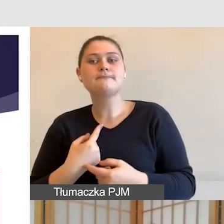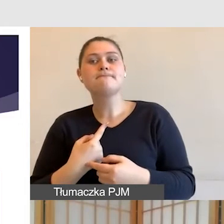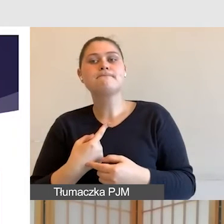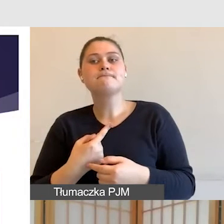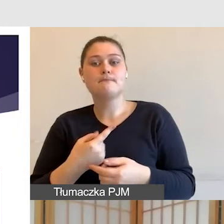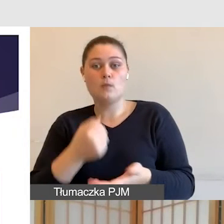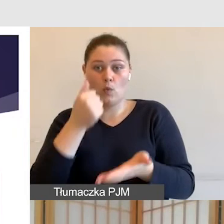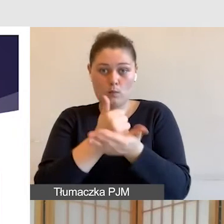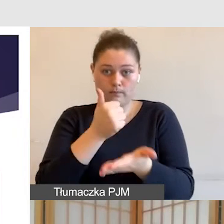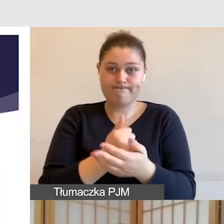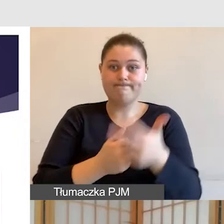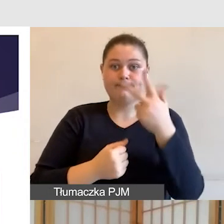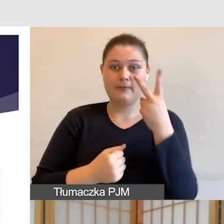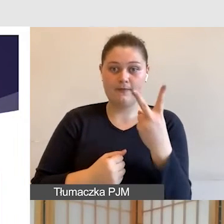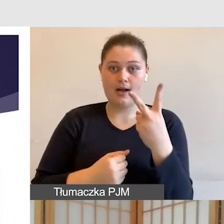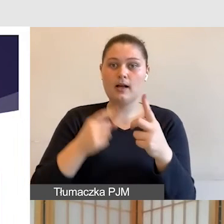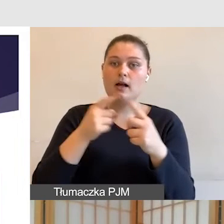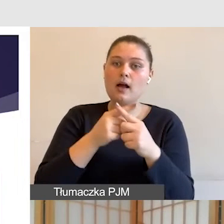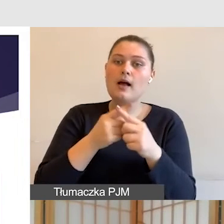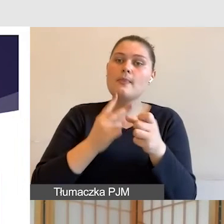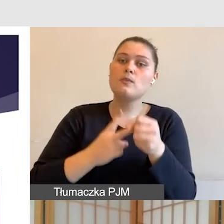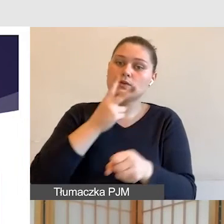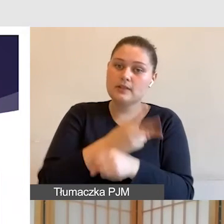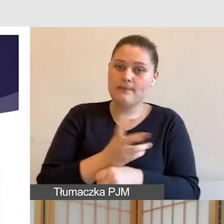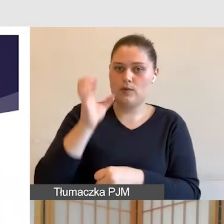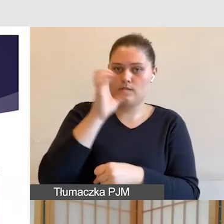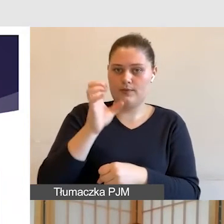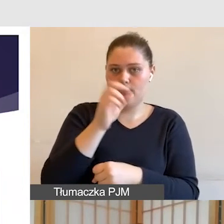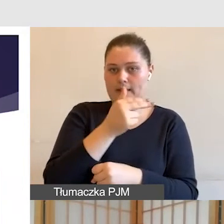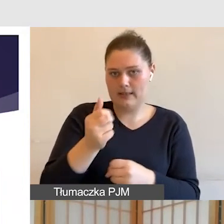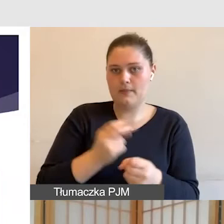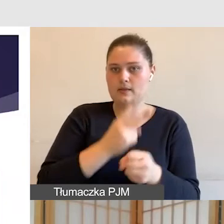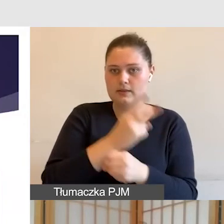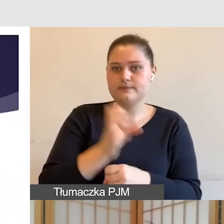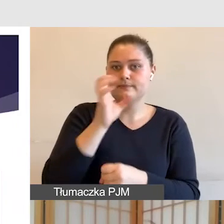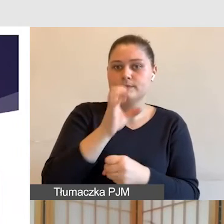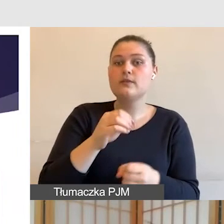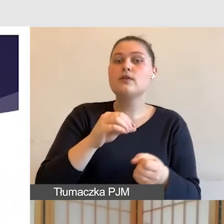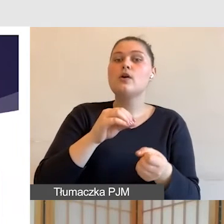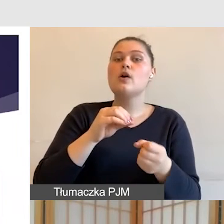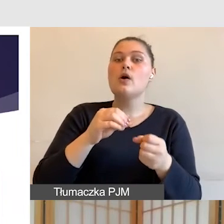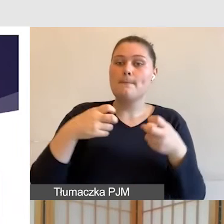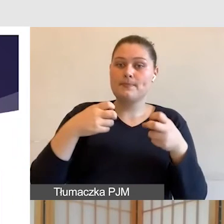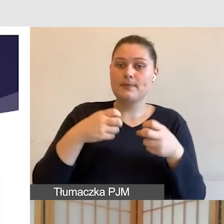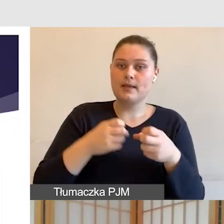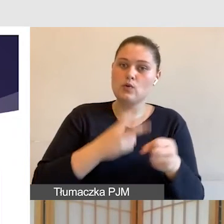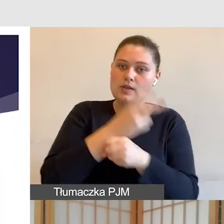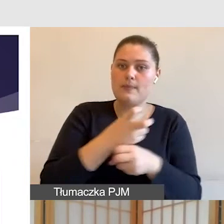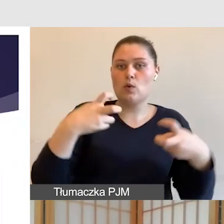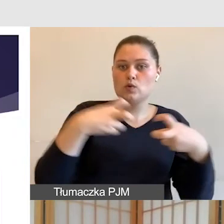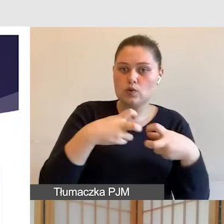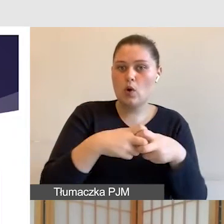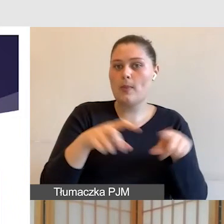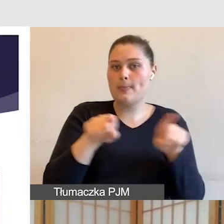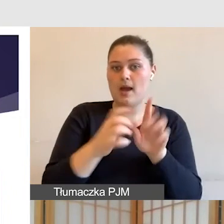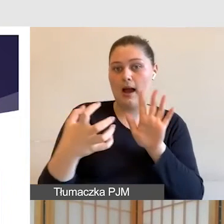to ta, która mówi o dostępności cyfrowej, czyli ustawa o dostępności stron internetowych i aplikacji mobilnych wprowadzona